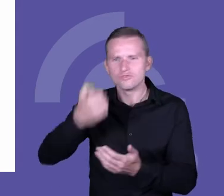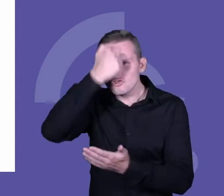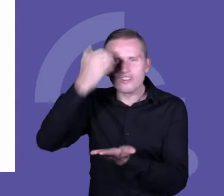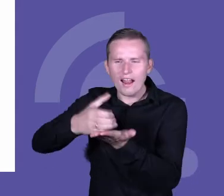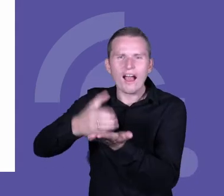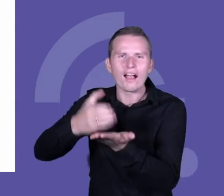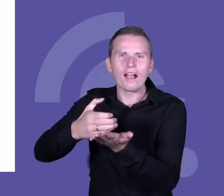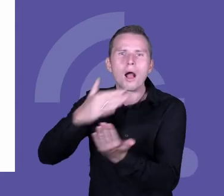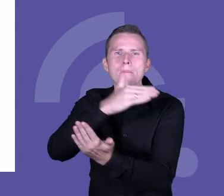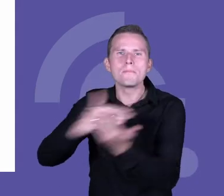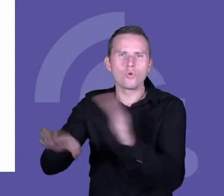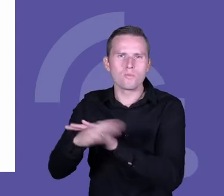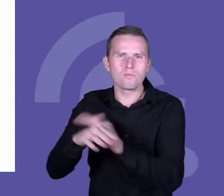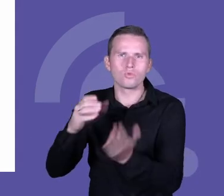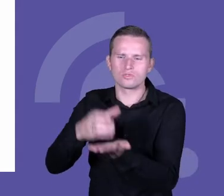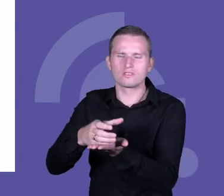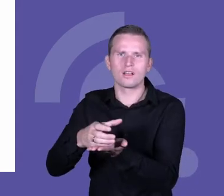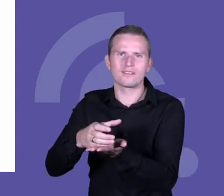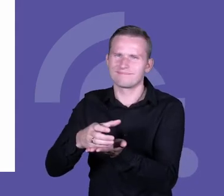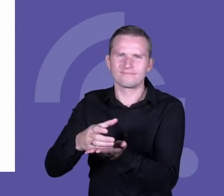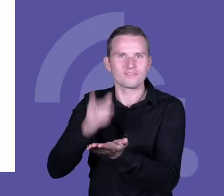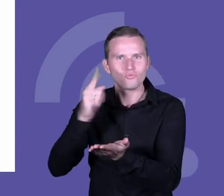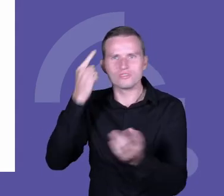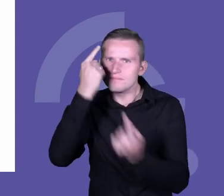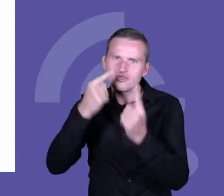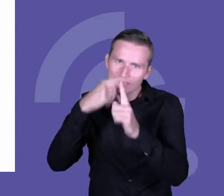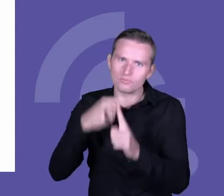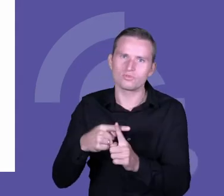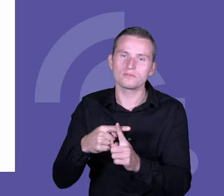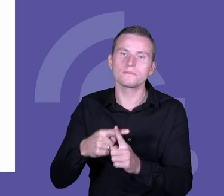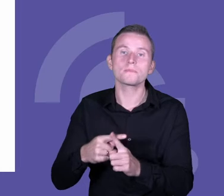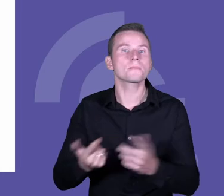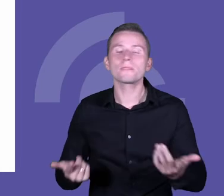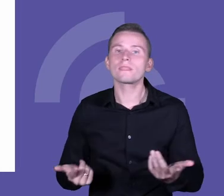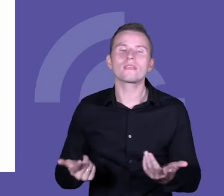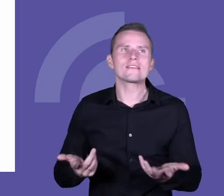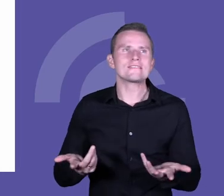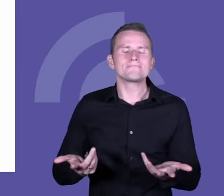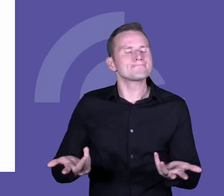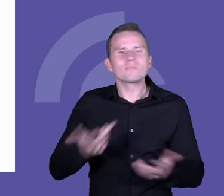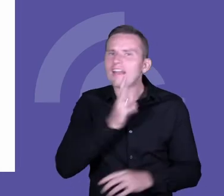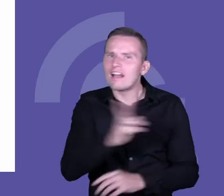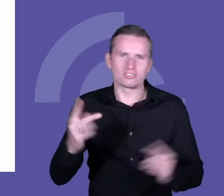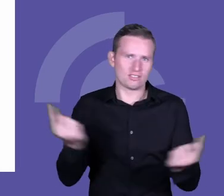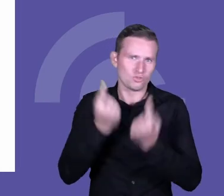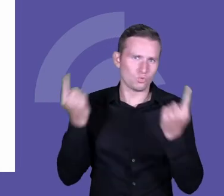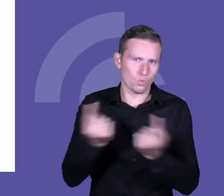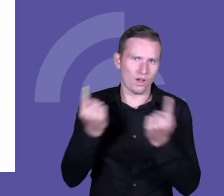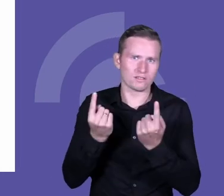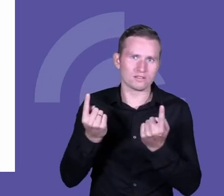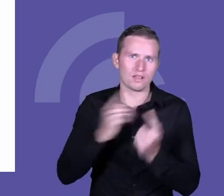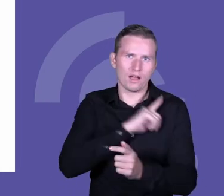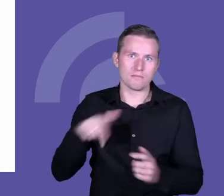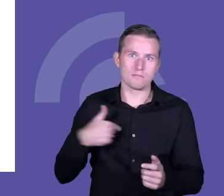nie ukrywam, że ja naturę mam w ogóle optymistyczną, ale żeby spojrzeć, że każda, spojrzeć na to, że każda sytuacja, z którą się